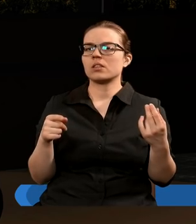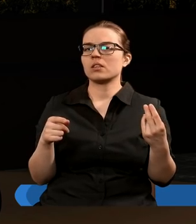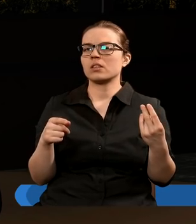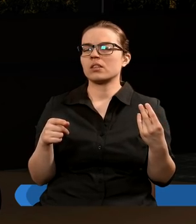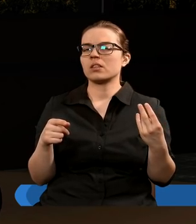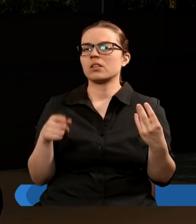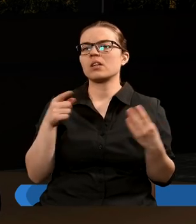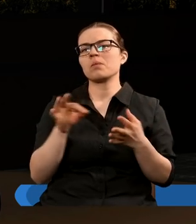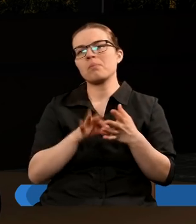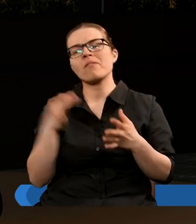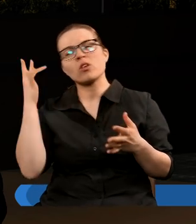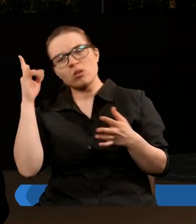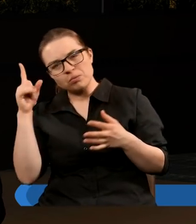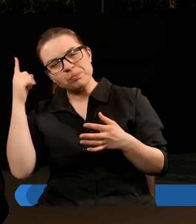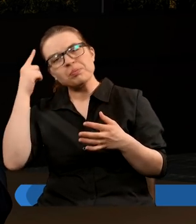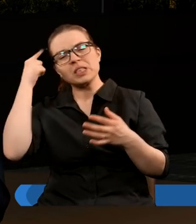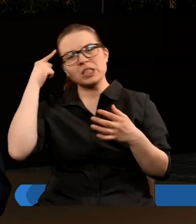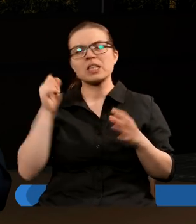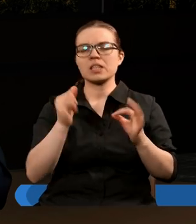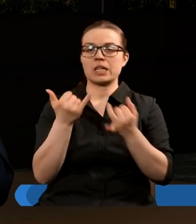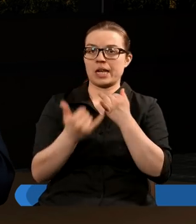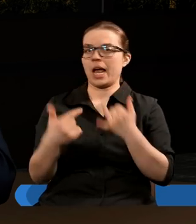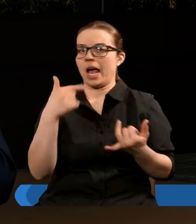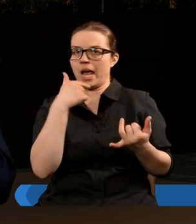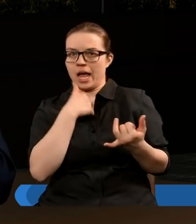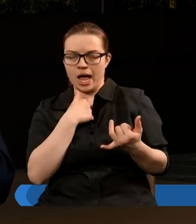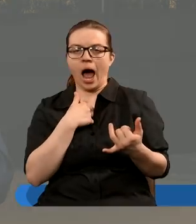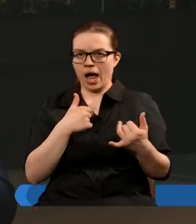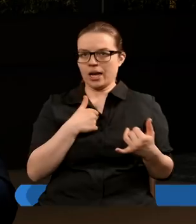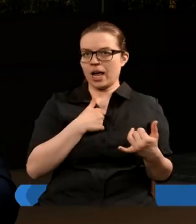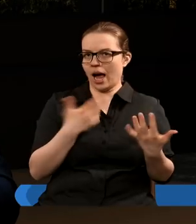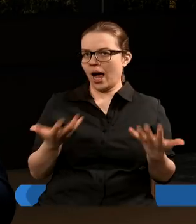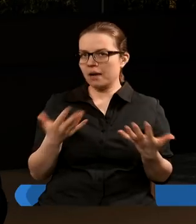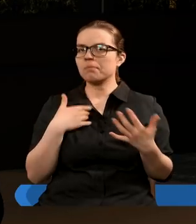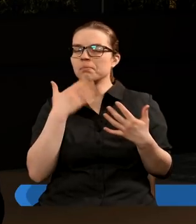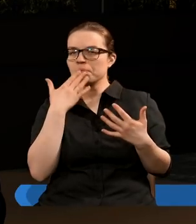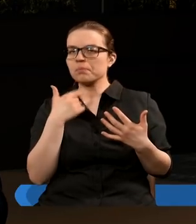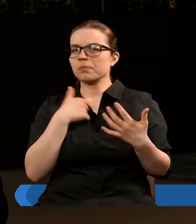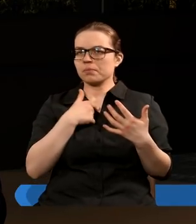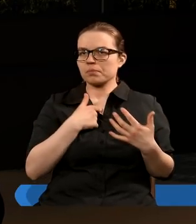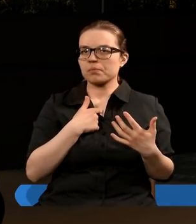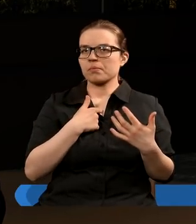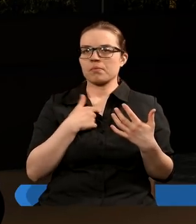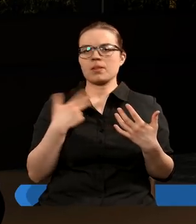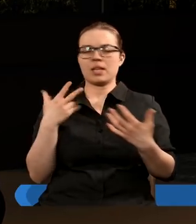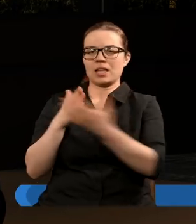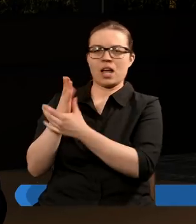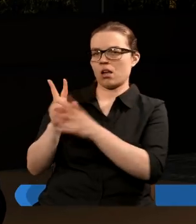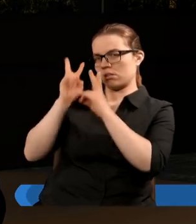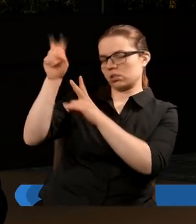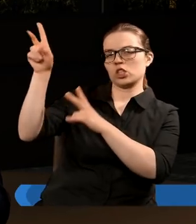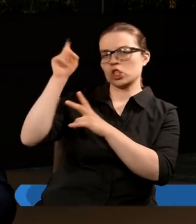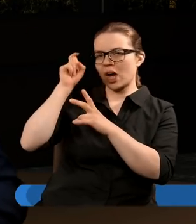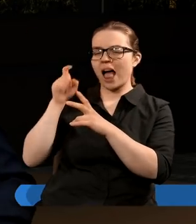pewną logiką rozumowania, ponieważ jeśli ja, załóżmy, że jeśli ja nie służę szatanowi i